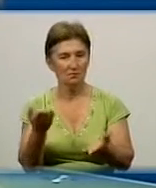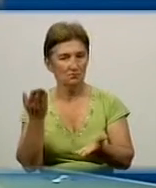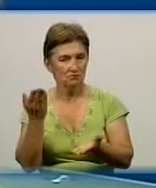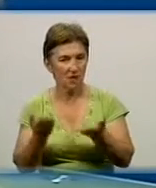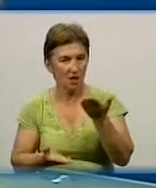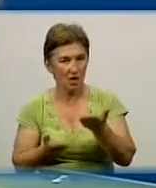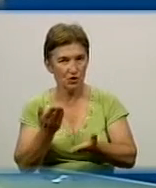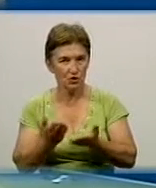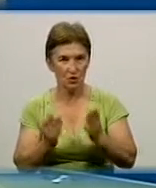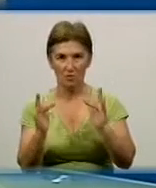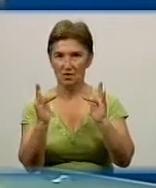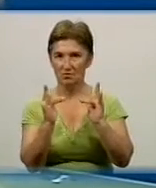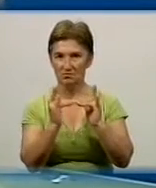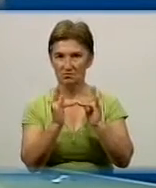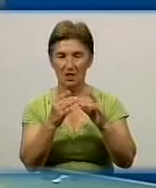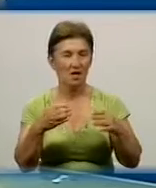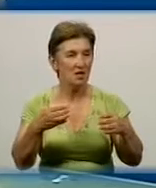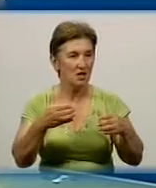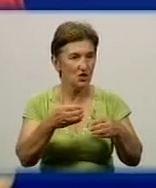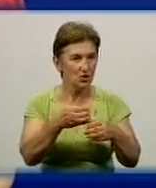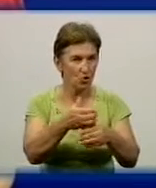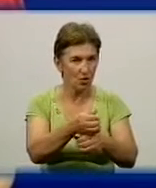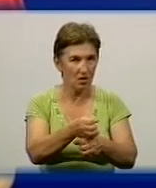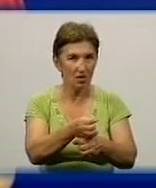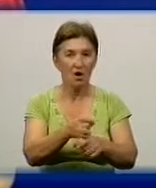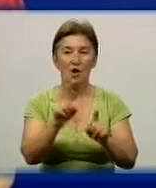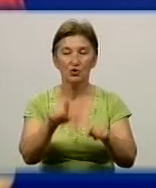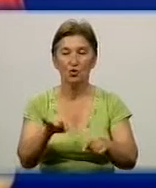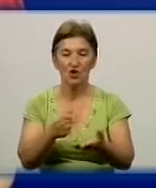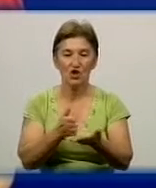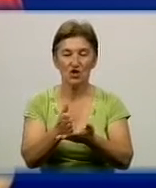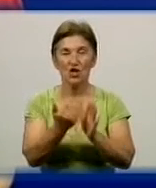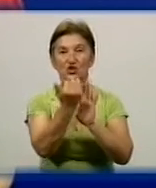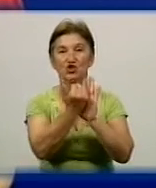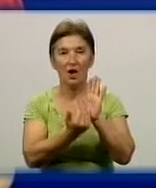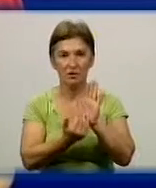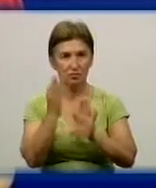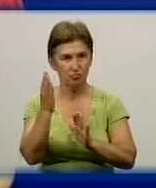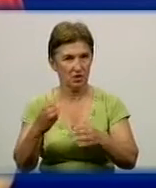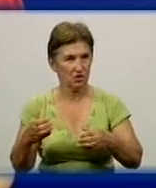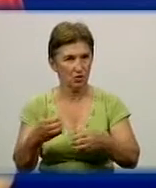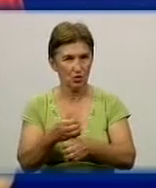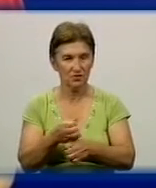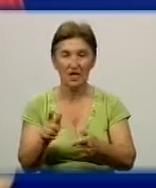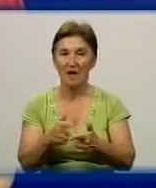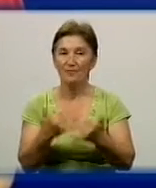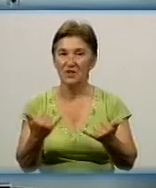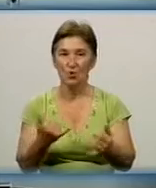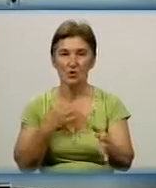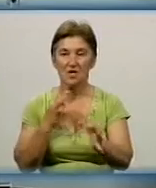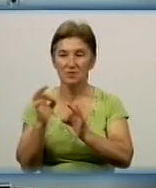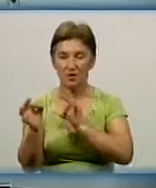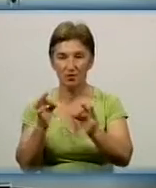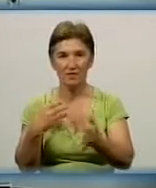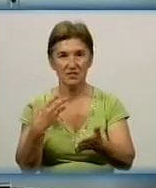скорочується кількість місць відповідних, то і штати будуть скорочуватися. Але я сьогодні спілкувався і своє